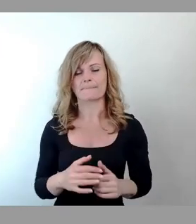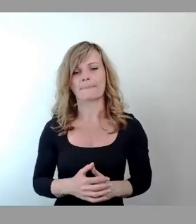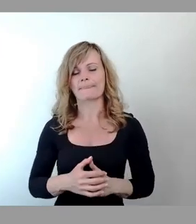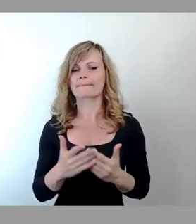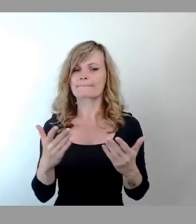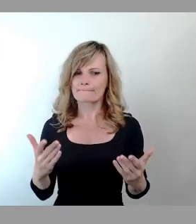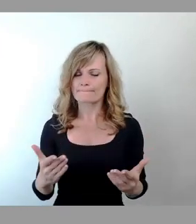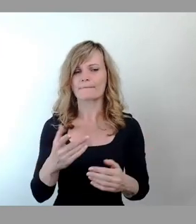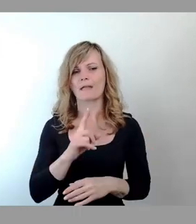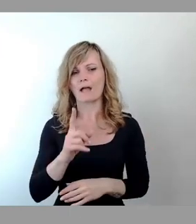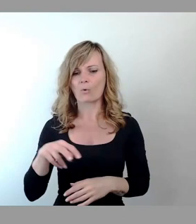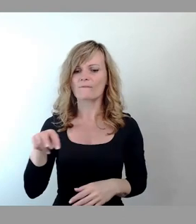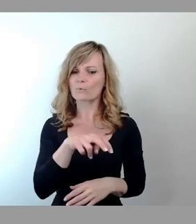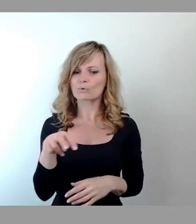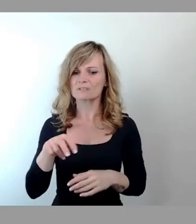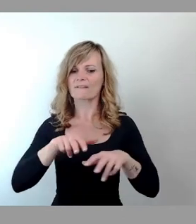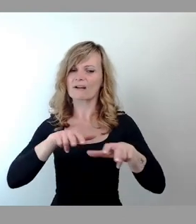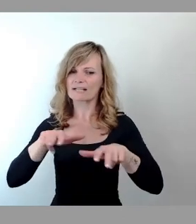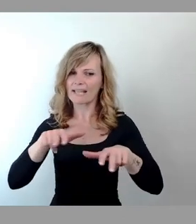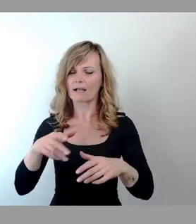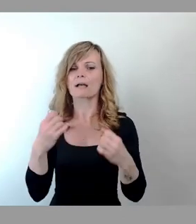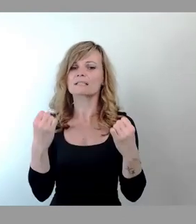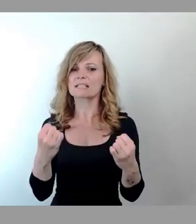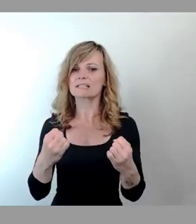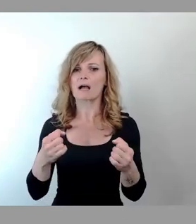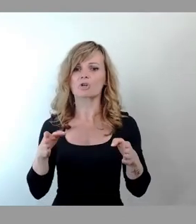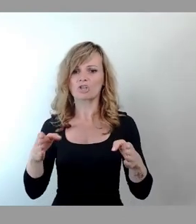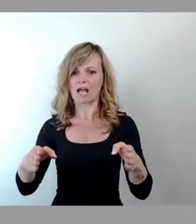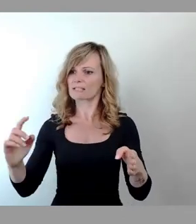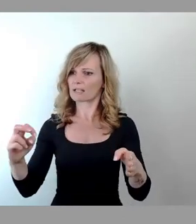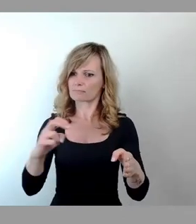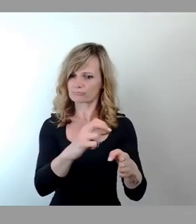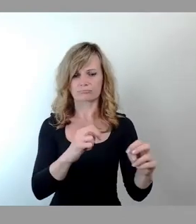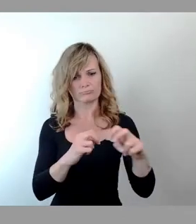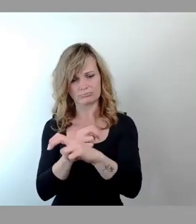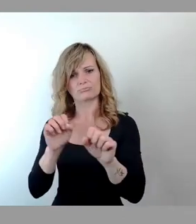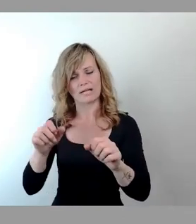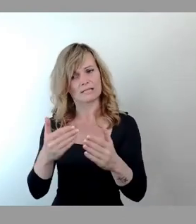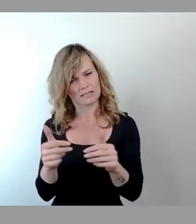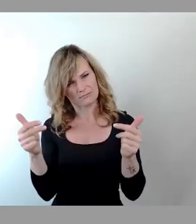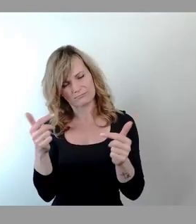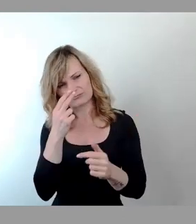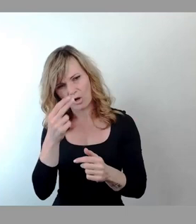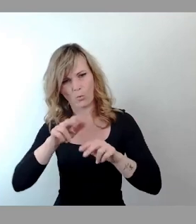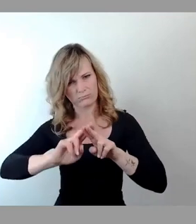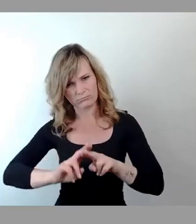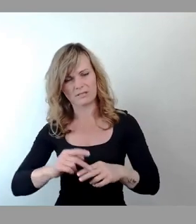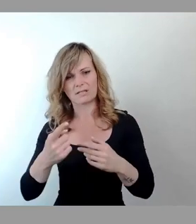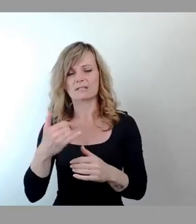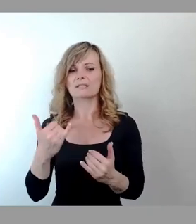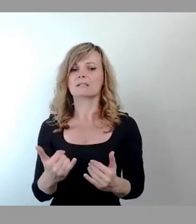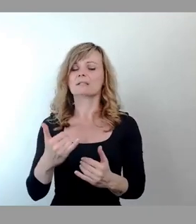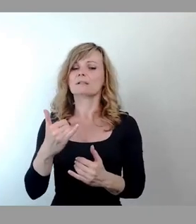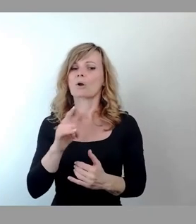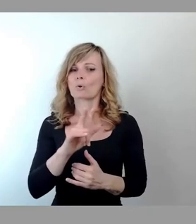Fußverkehrsstrategie für sichere Querungen zu sorgen. Diese Woche Lössnitzstraße, Marta-Frenkel-Straße, ein